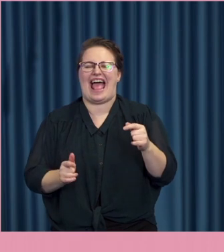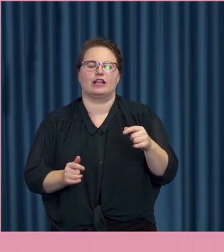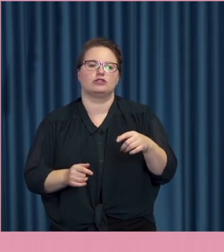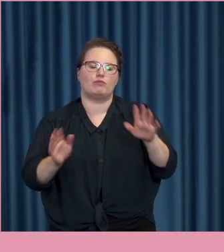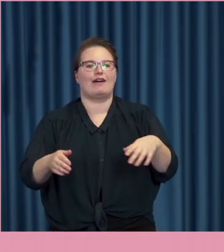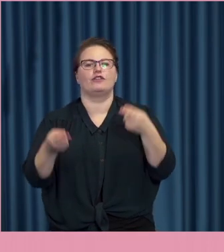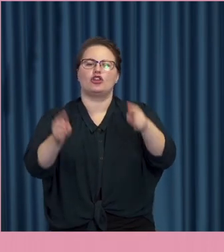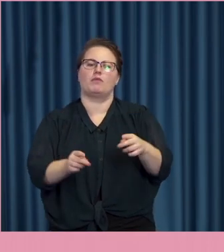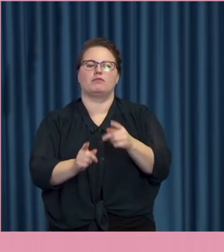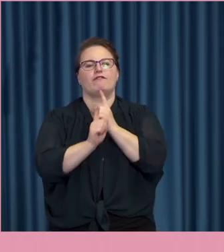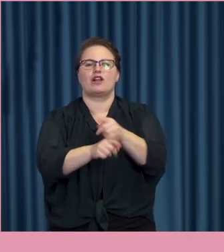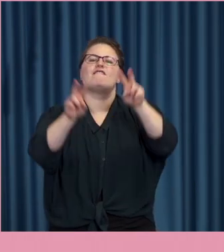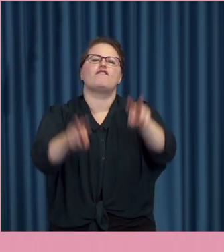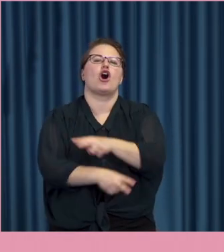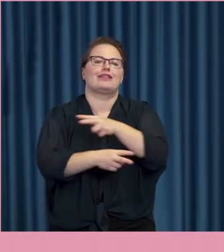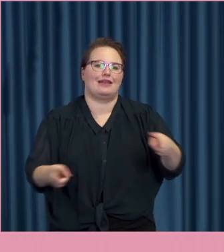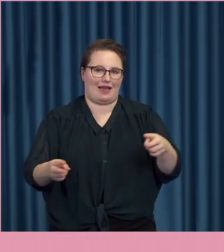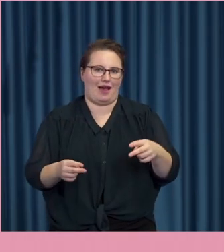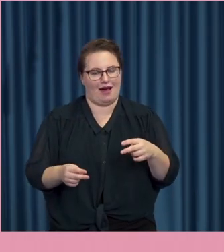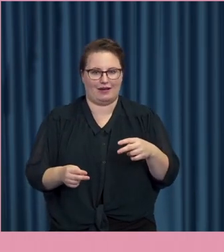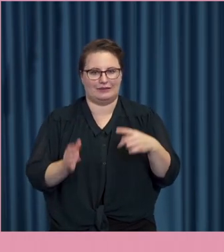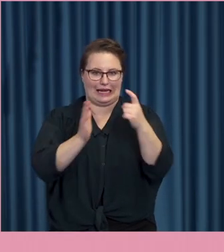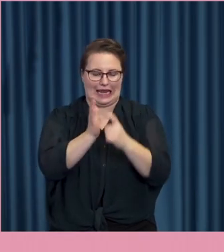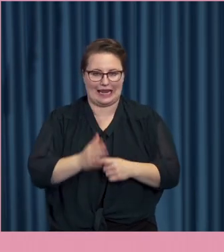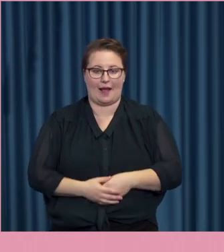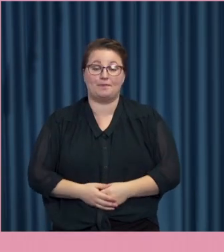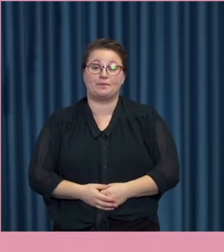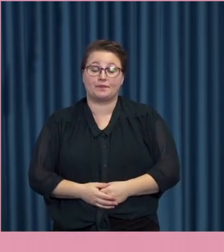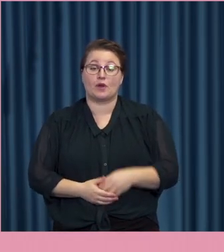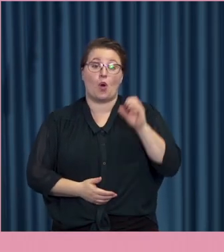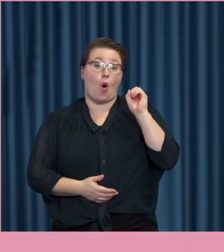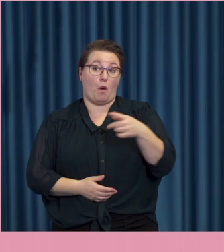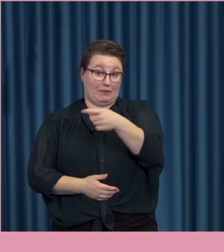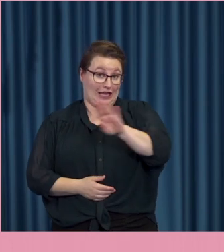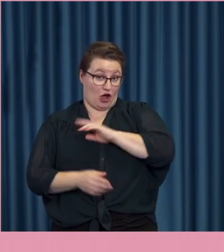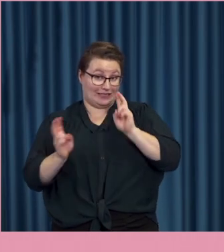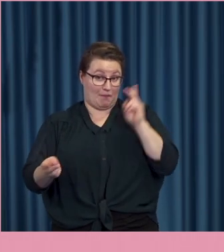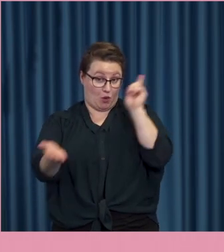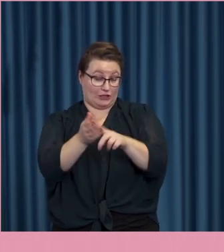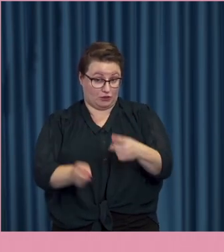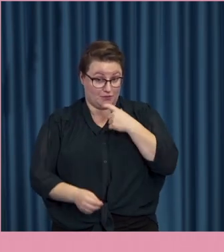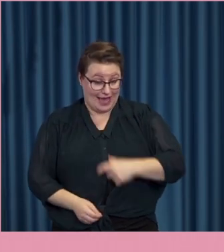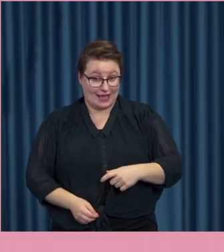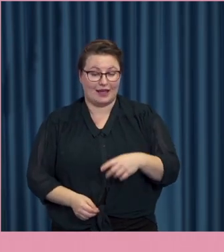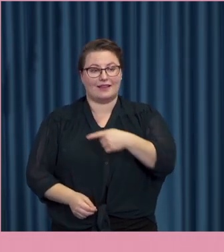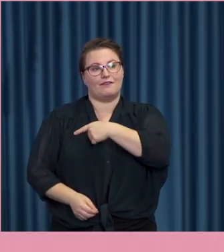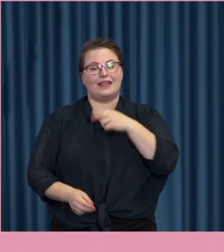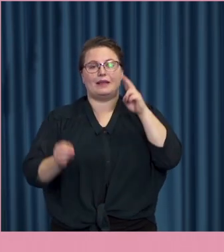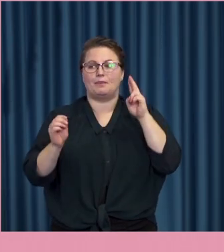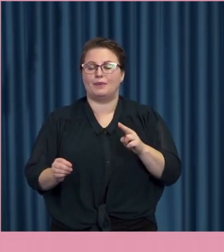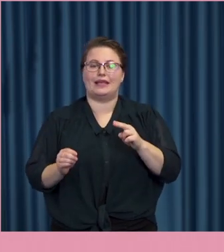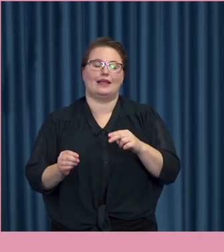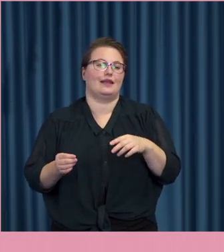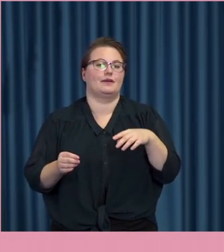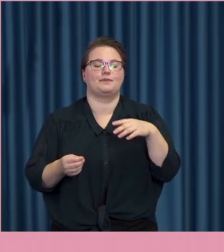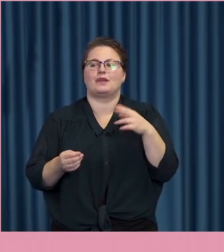regler. Om man delar den uppfattningen som jag har, nämligen att vi underbeivrar angrepp